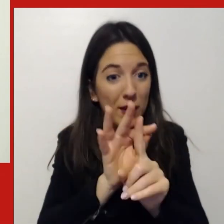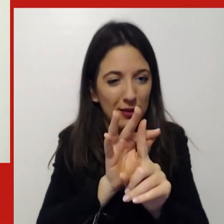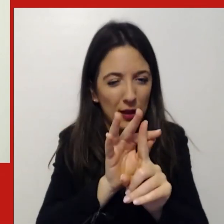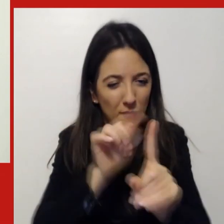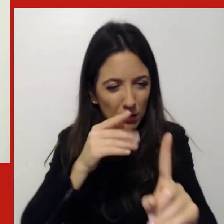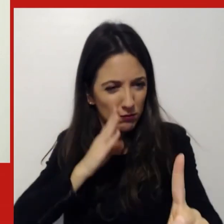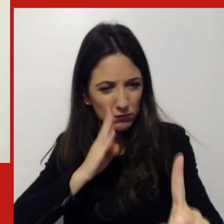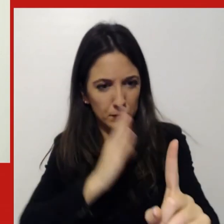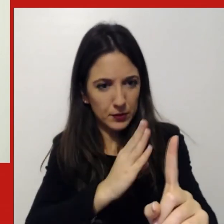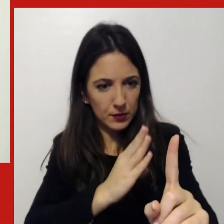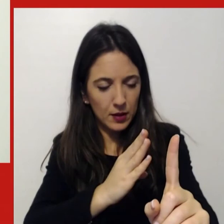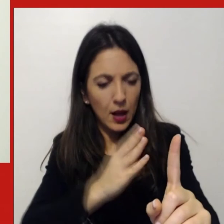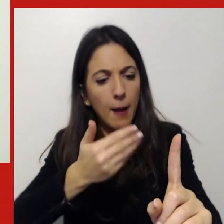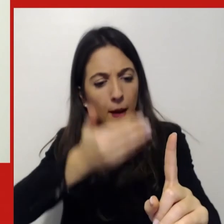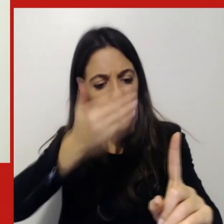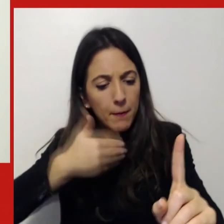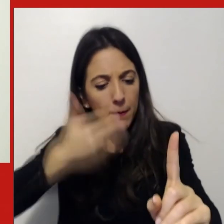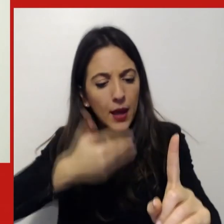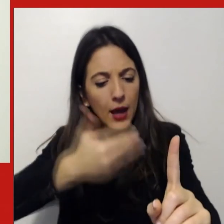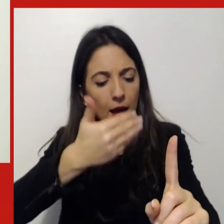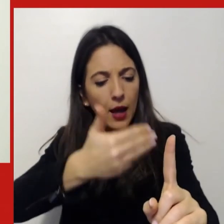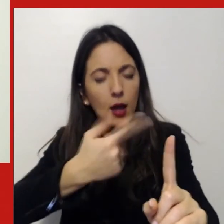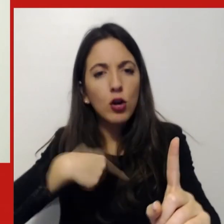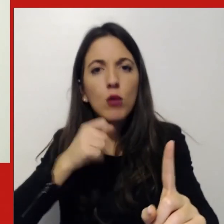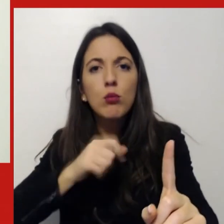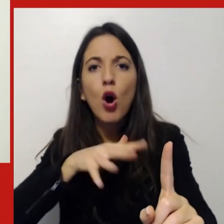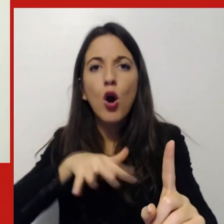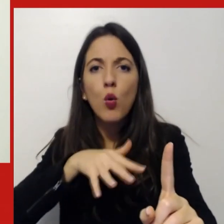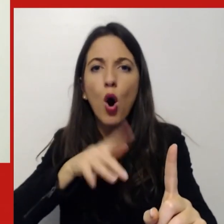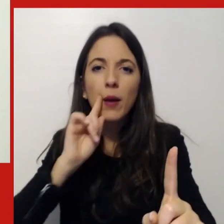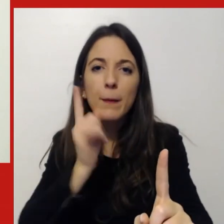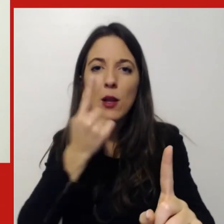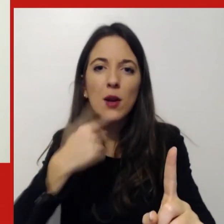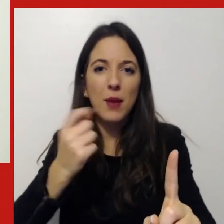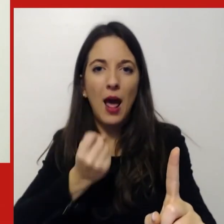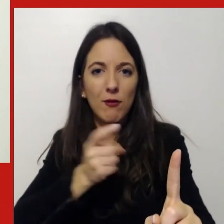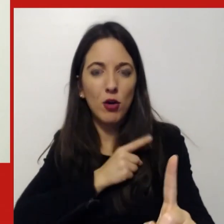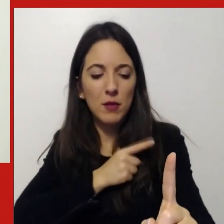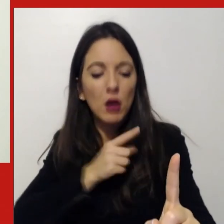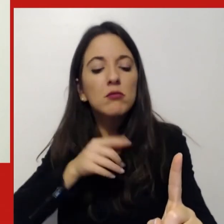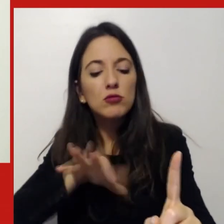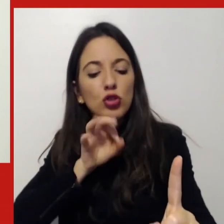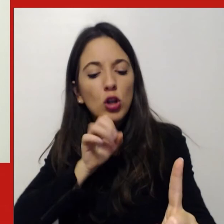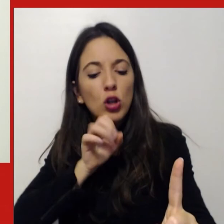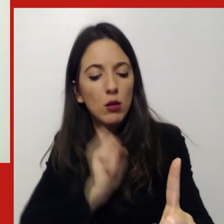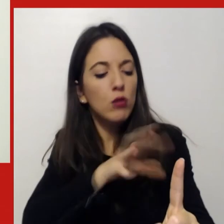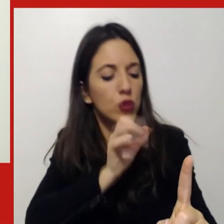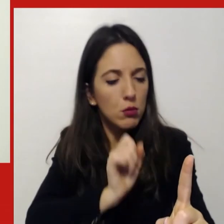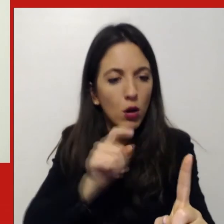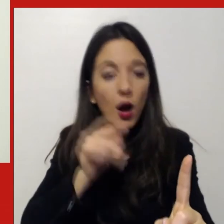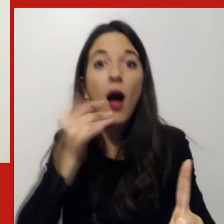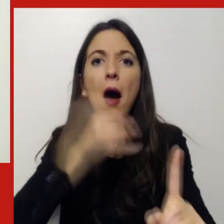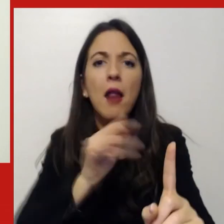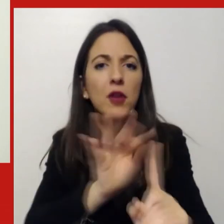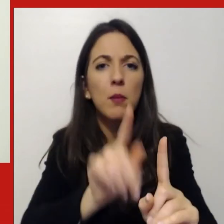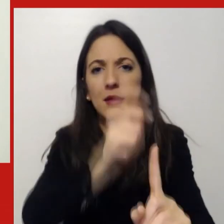per determinate attività e il primo luogo in cui fare smart working io non